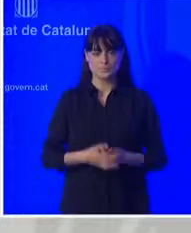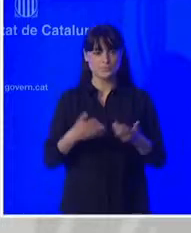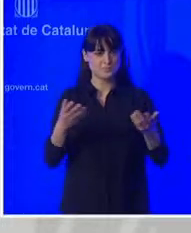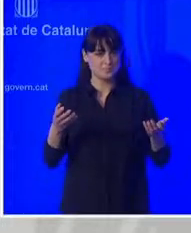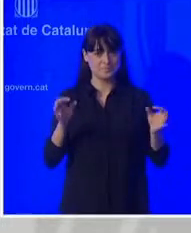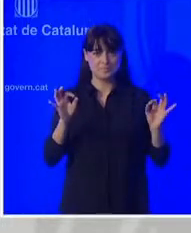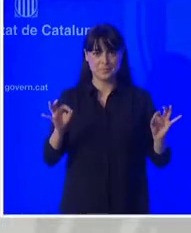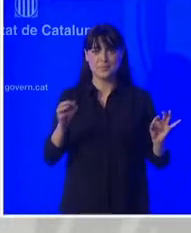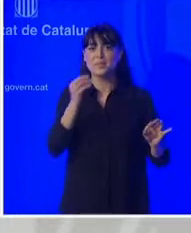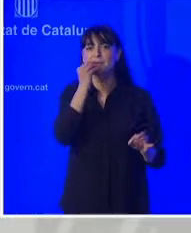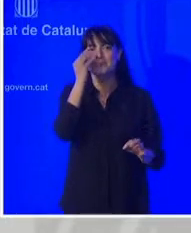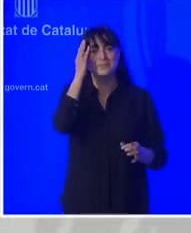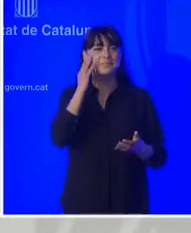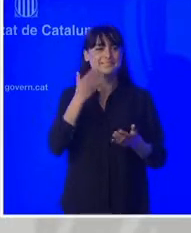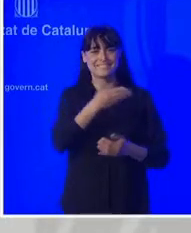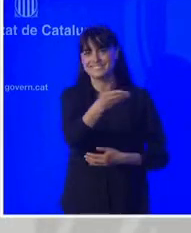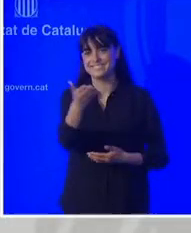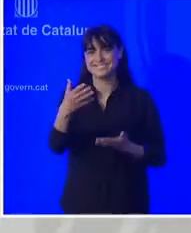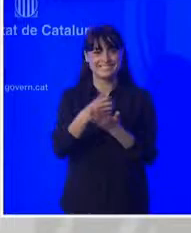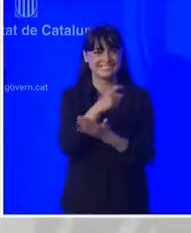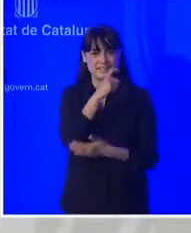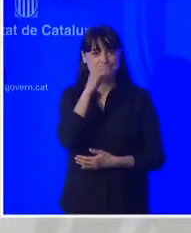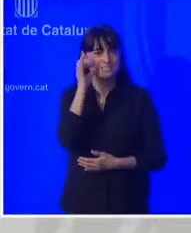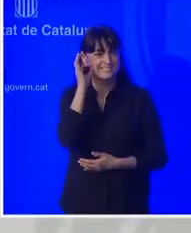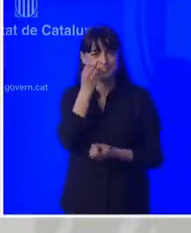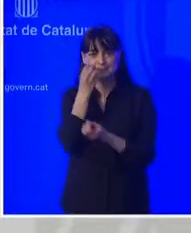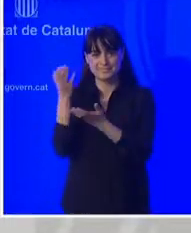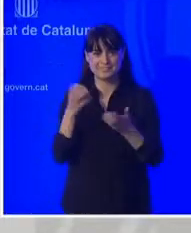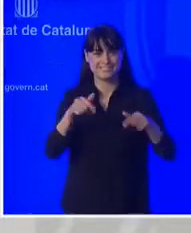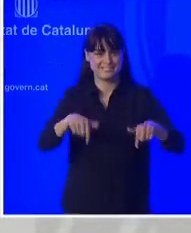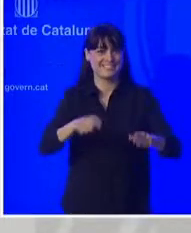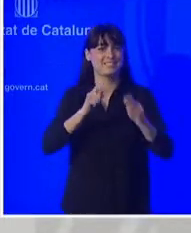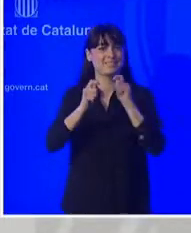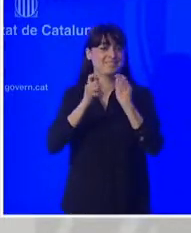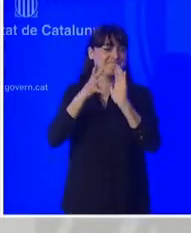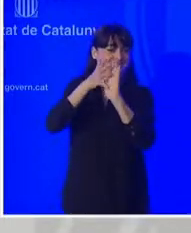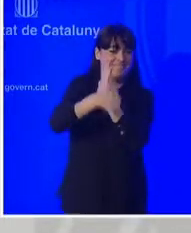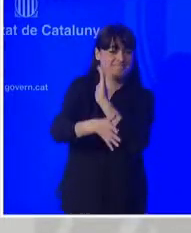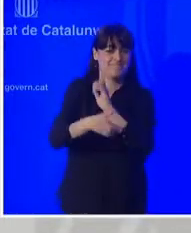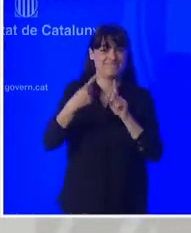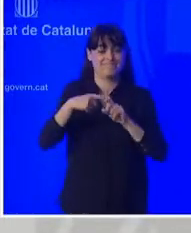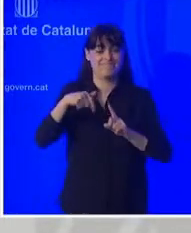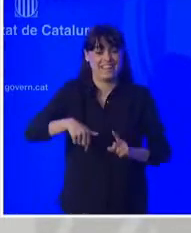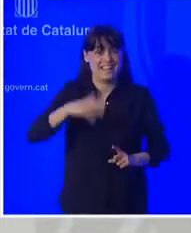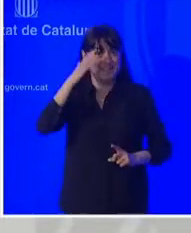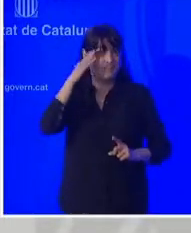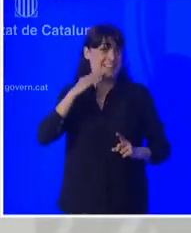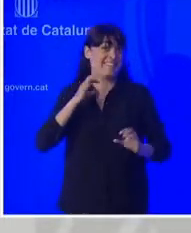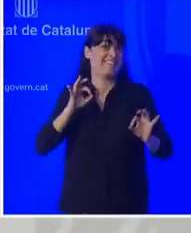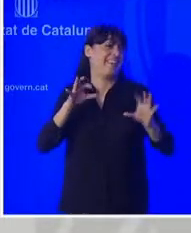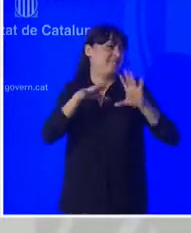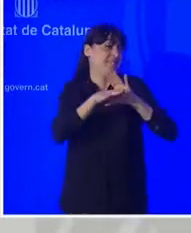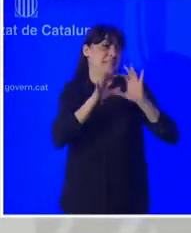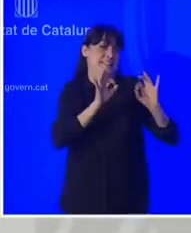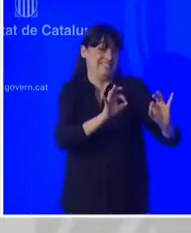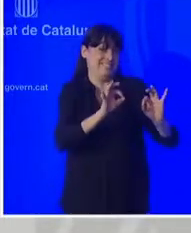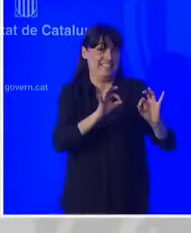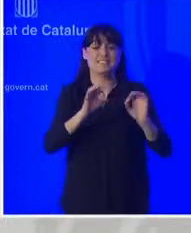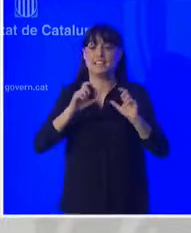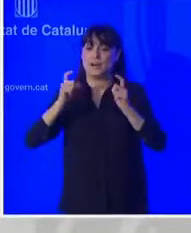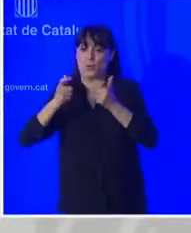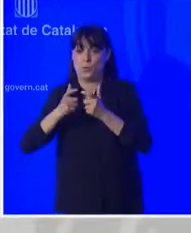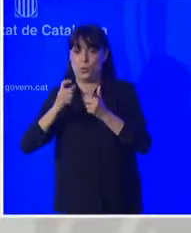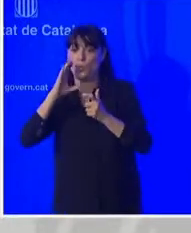Bé, molt bon dia a totes i a tots i benvingudes i benvinguts a la compareixença habitual que cada dimarts fem després de la